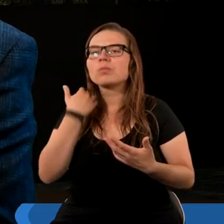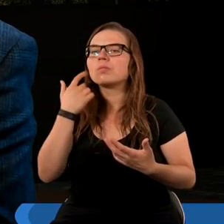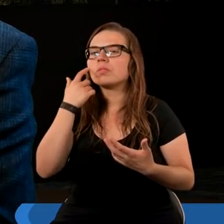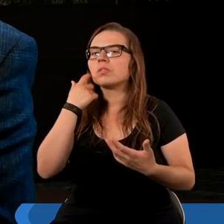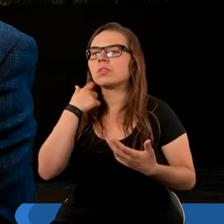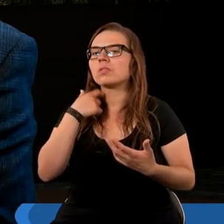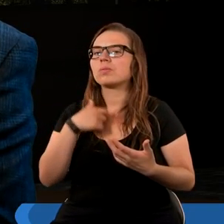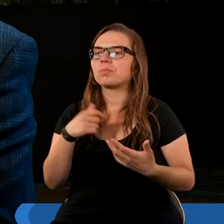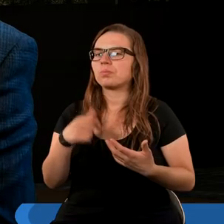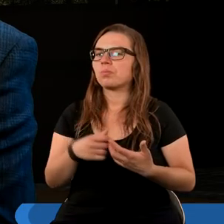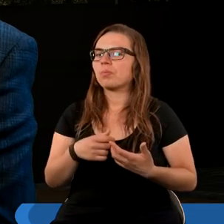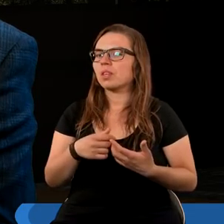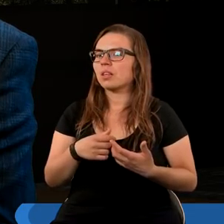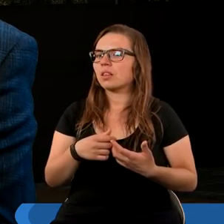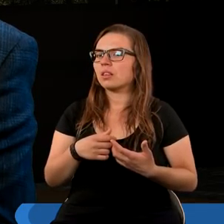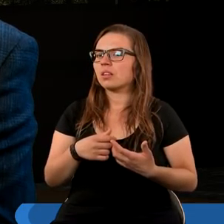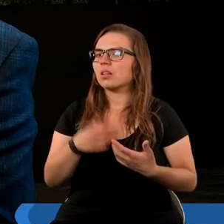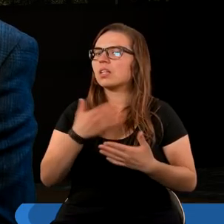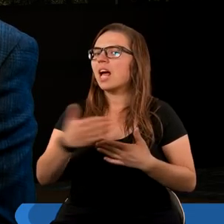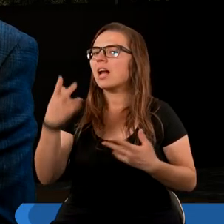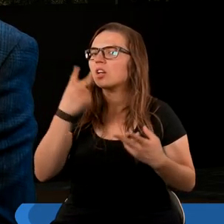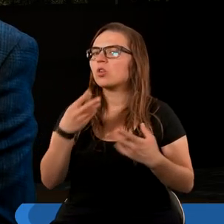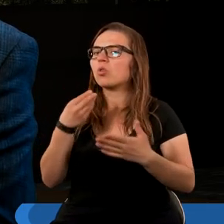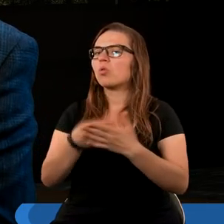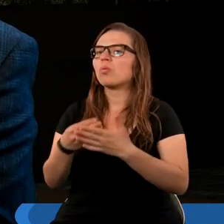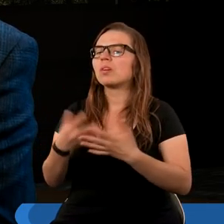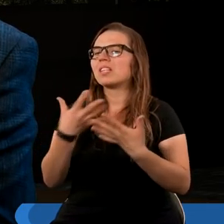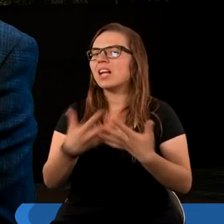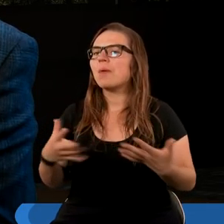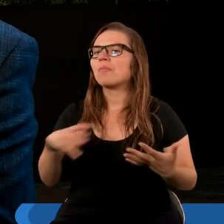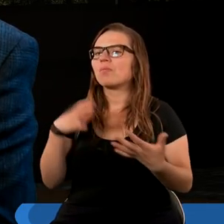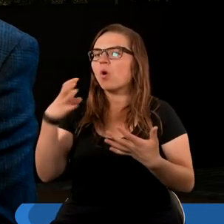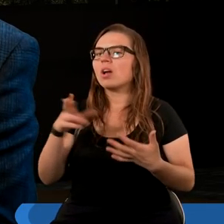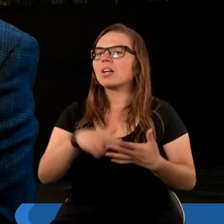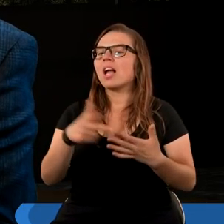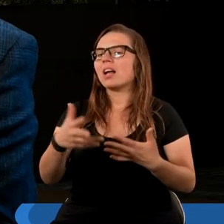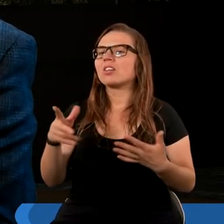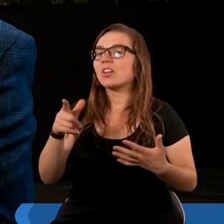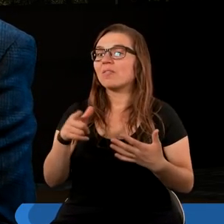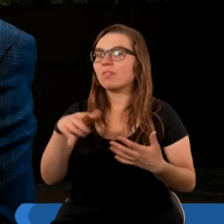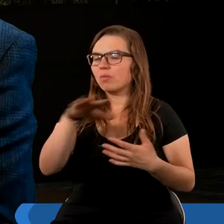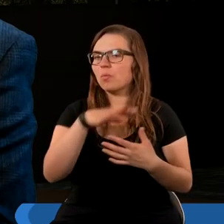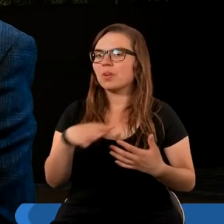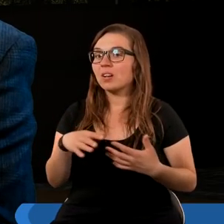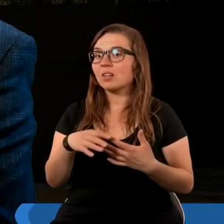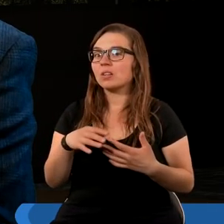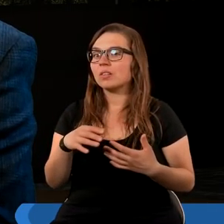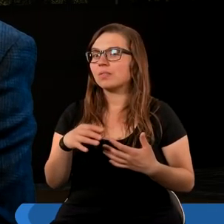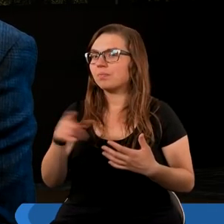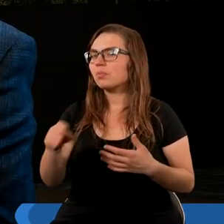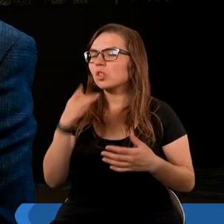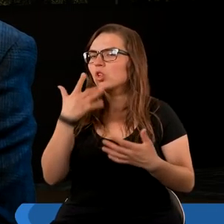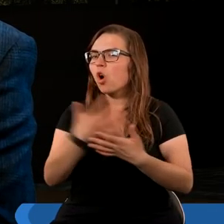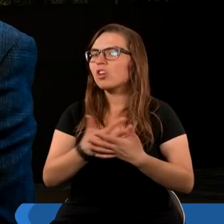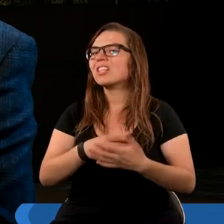Całe narody widzimy. Dalej czytamy. Kupcy ziemi wzbogacili się na wielkim Jego przepychu, a więc były jakieś korzyści,